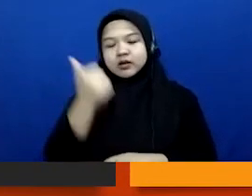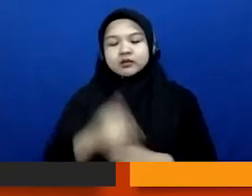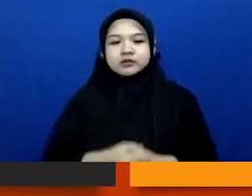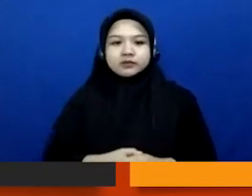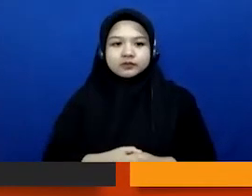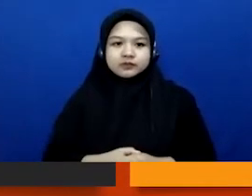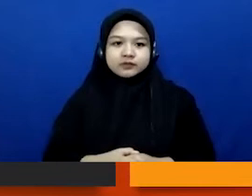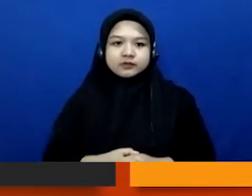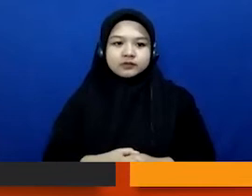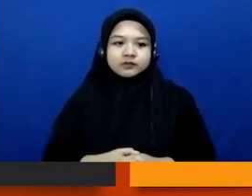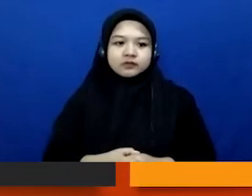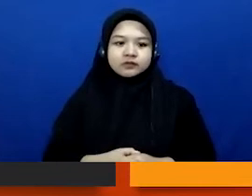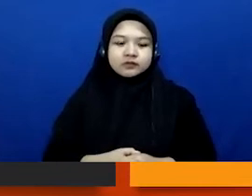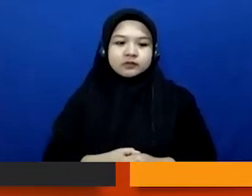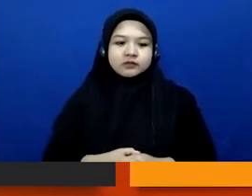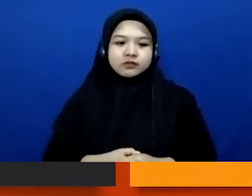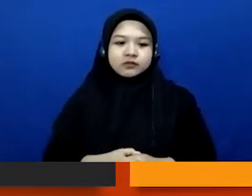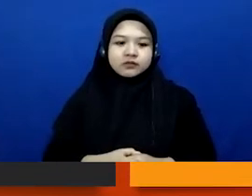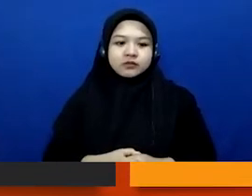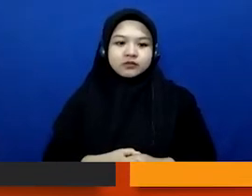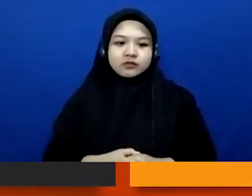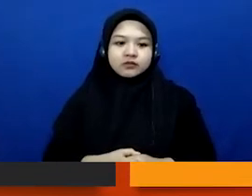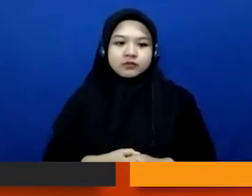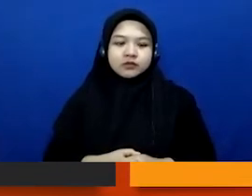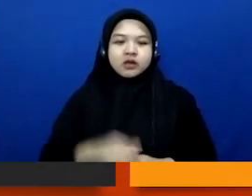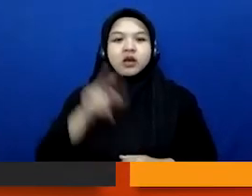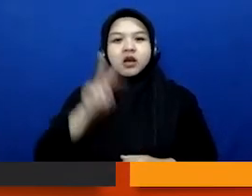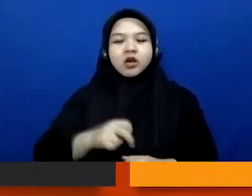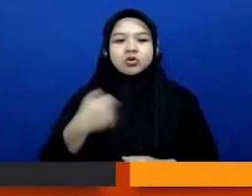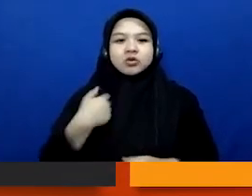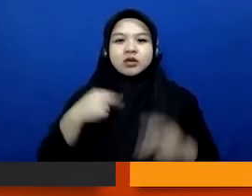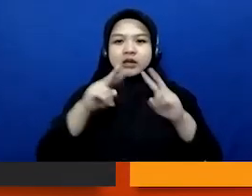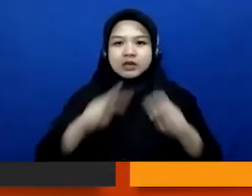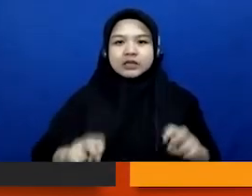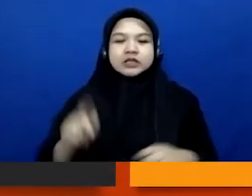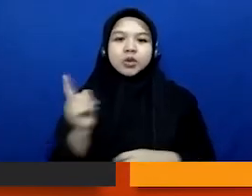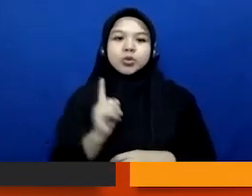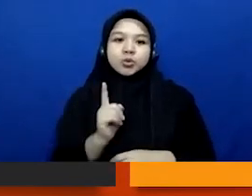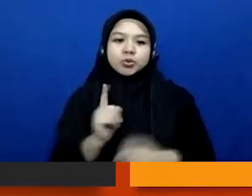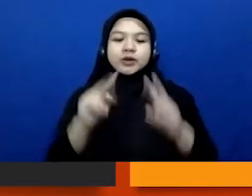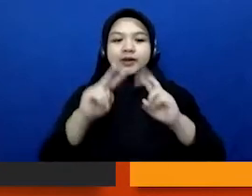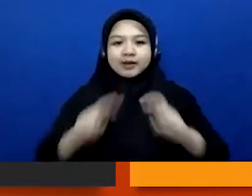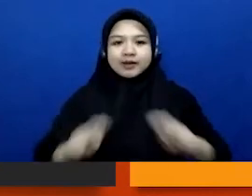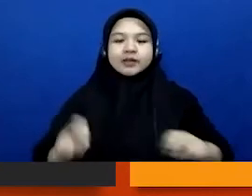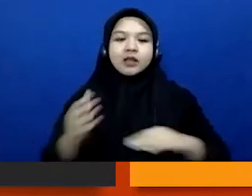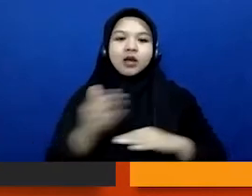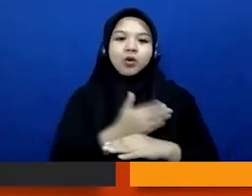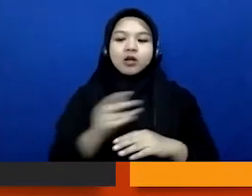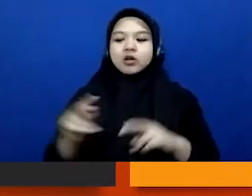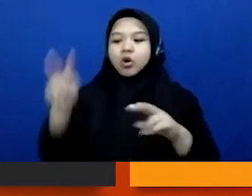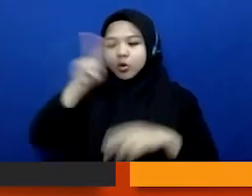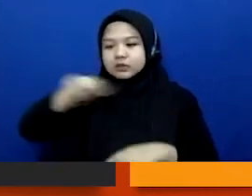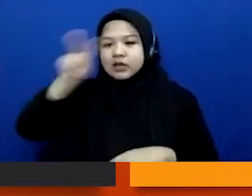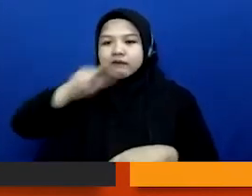apalagi harus ada riset terlebih dahulu riset awal observasi awal